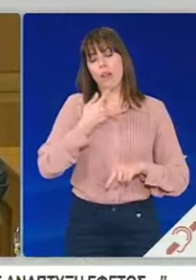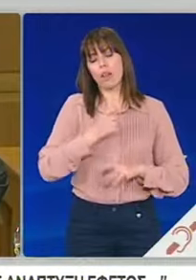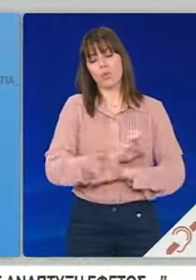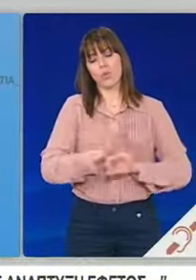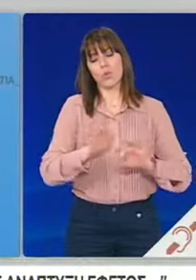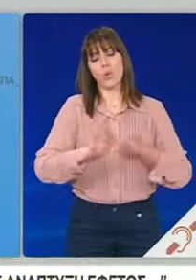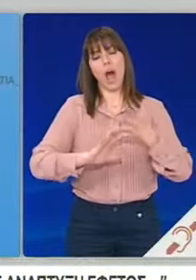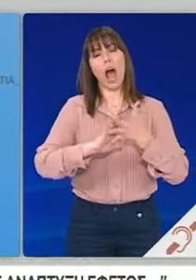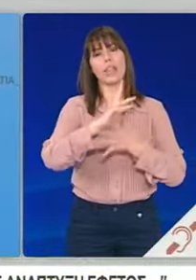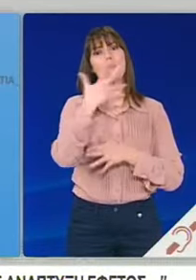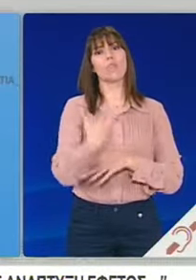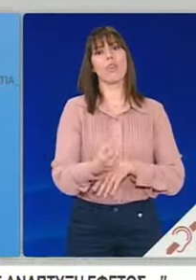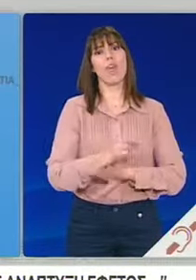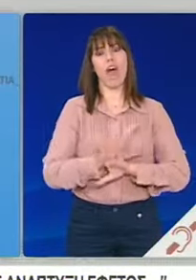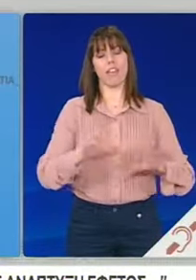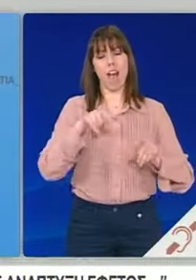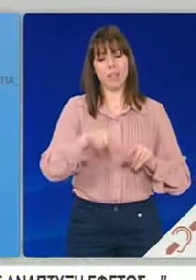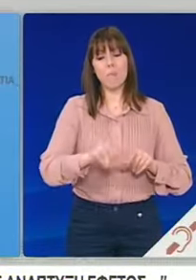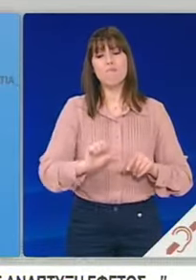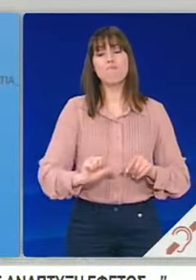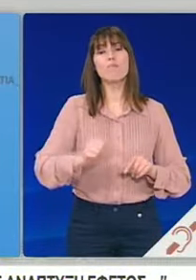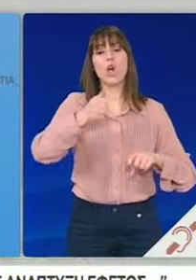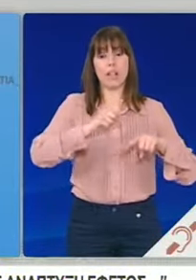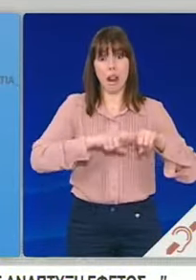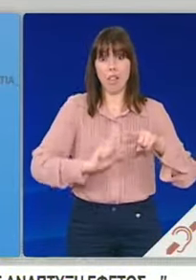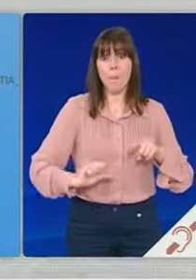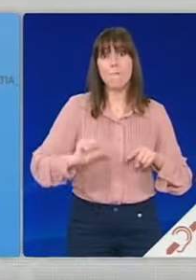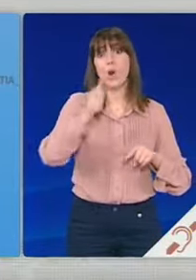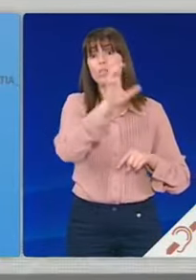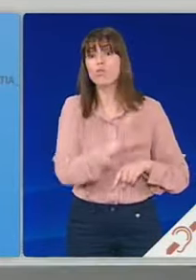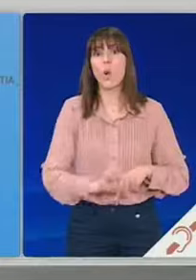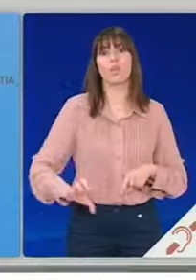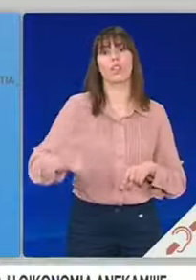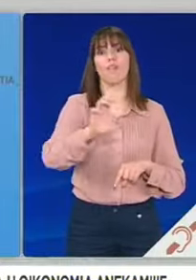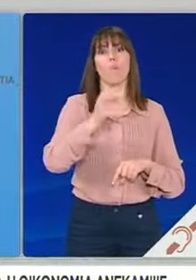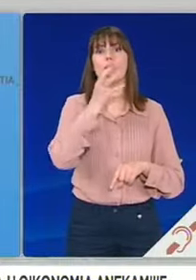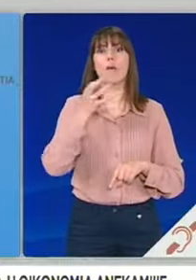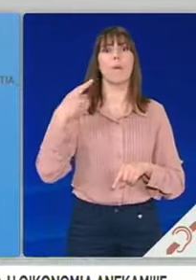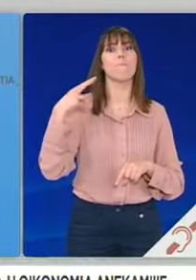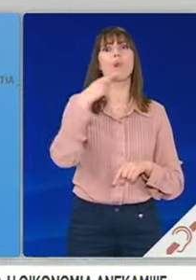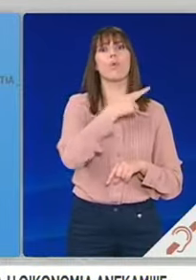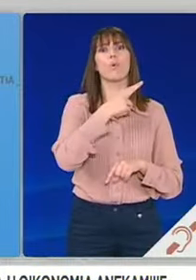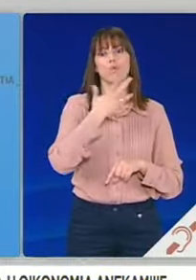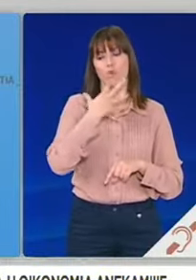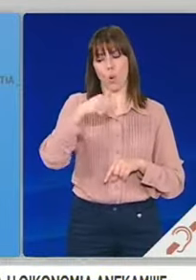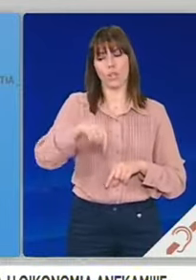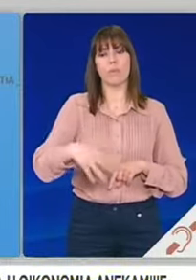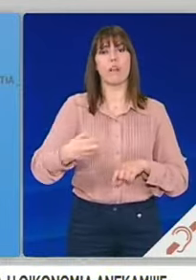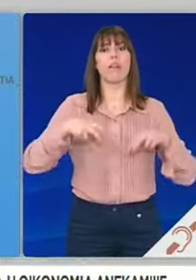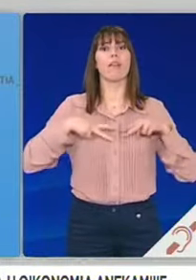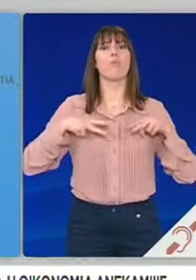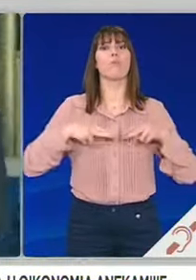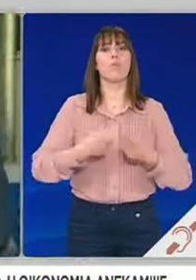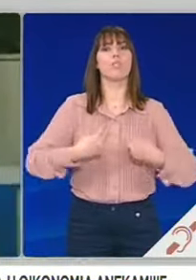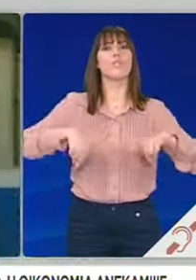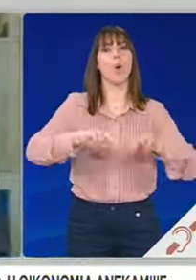ρυθμούς ανάπτυξης τους υψηλότερους σε επίπεδο ευρωζώνης, εκτίμησε μιλώντας πριν την έναρξη της συνεδρίασης του Υπουργικού Συμβουλίου